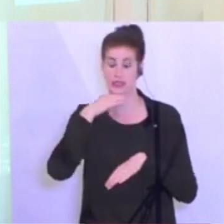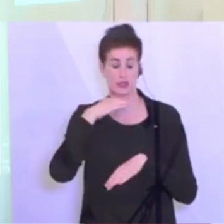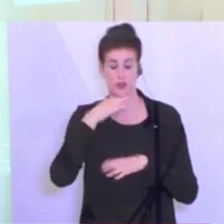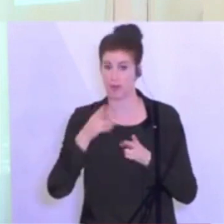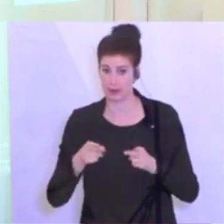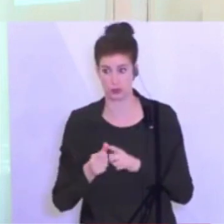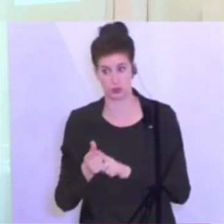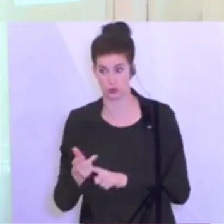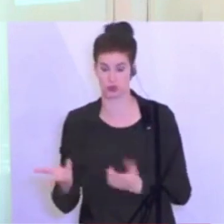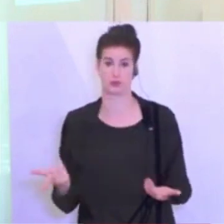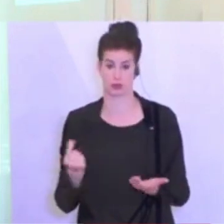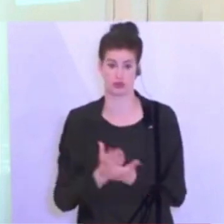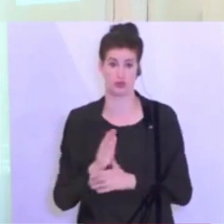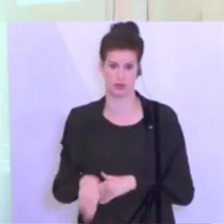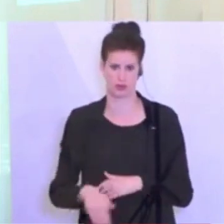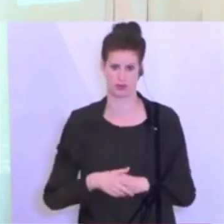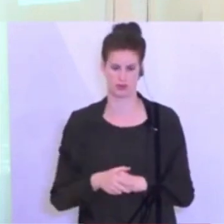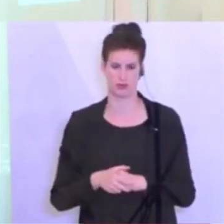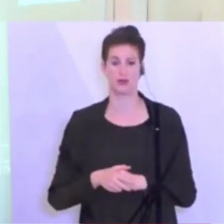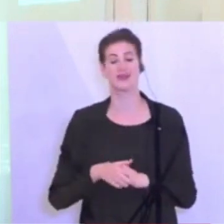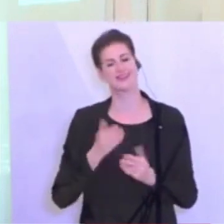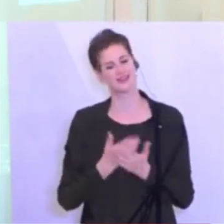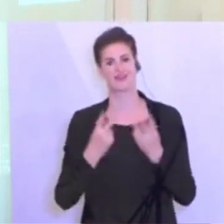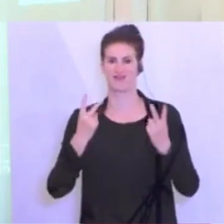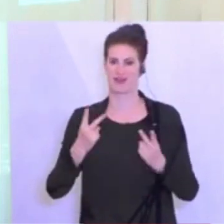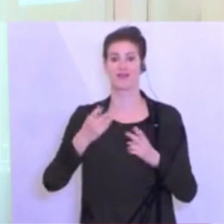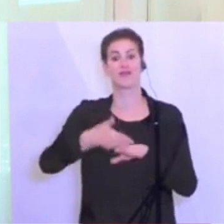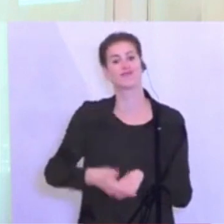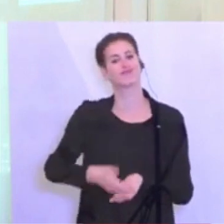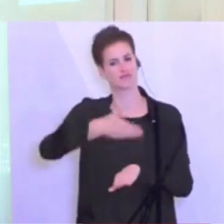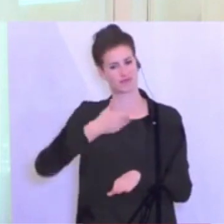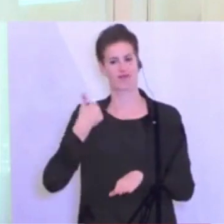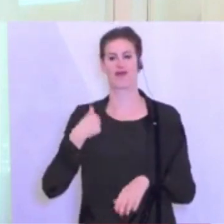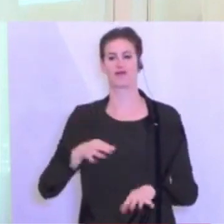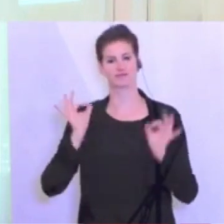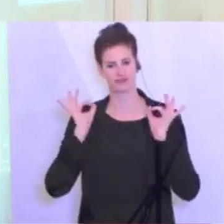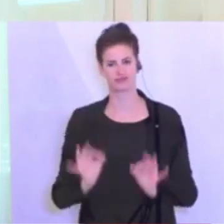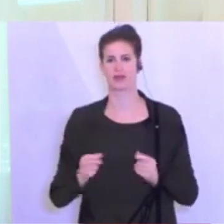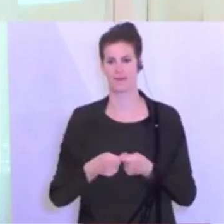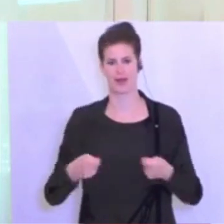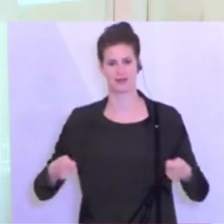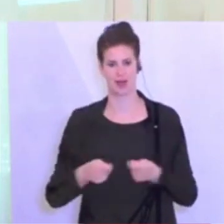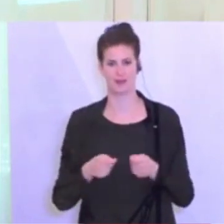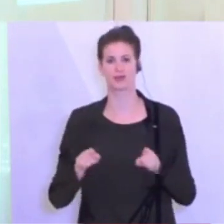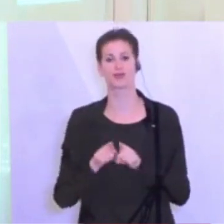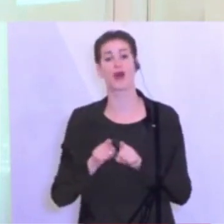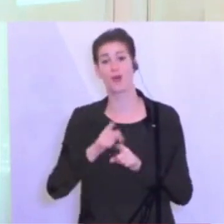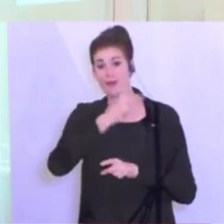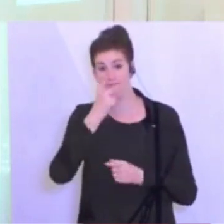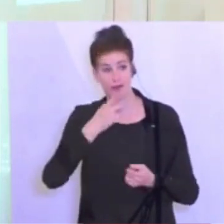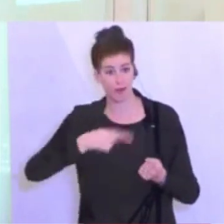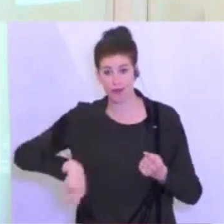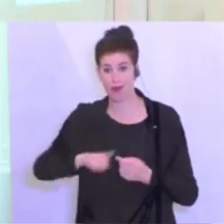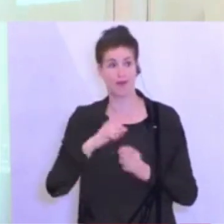wären. Das heißt, ganz, ganz wichtig, richtige Maßnahmen, richtiger Zeitpunkt und das Commitment der Bevölkerung, die